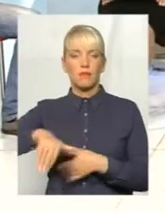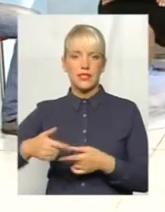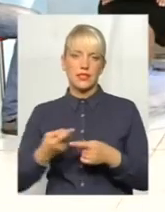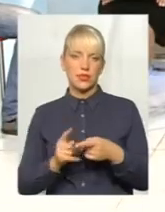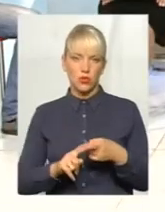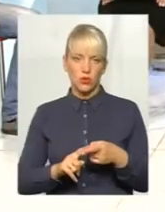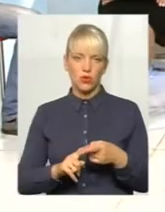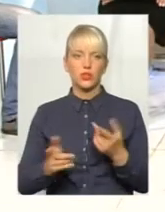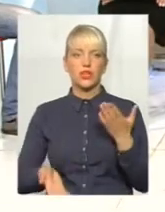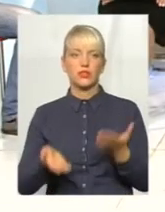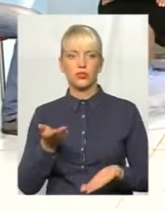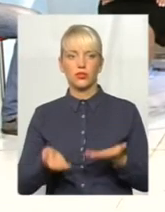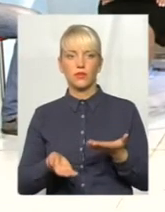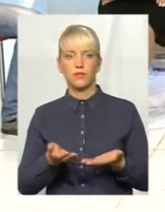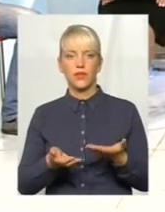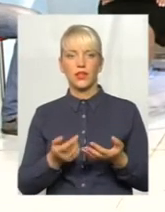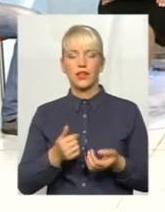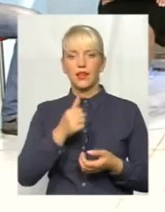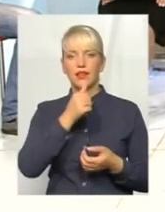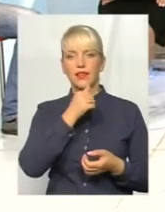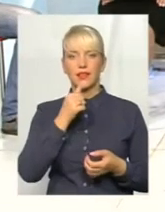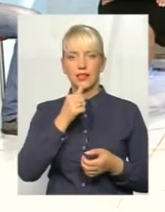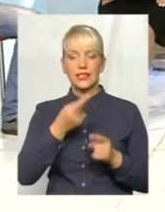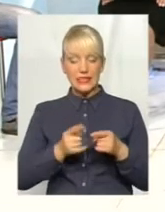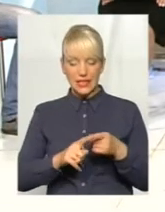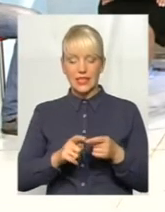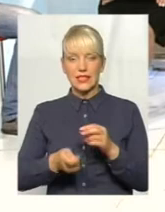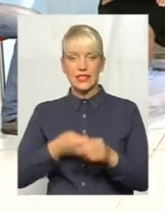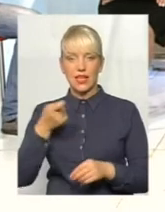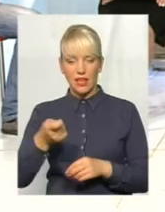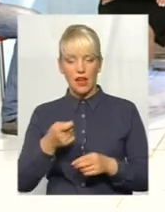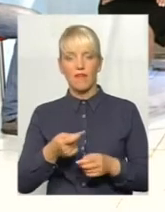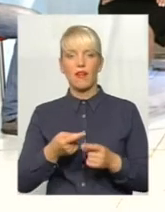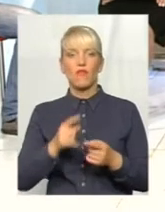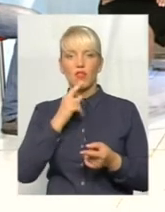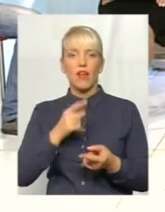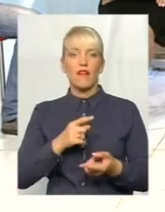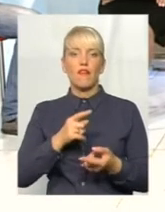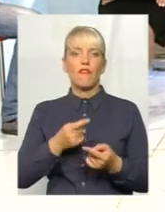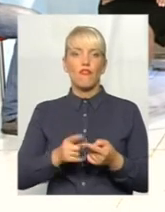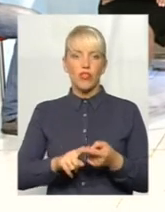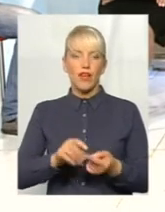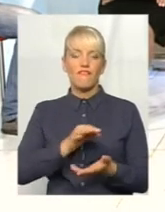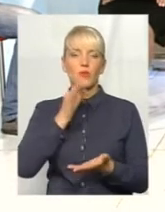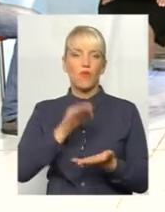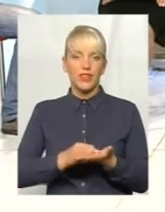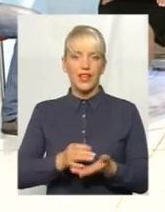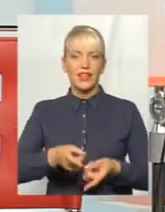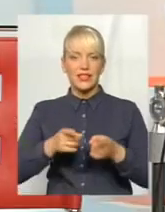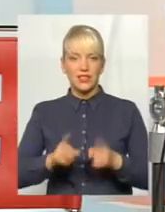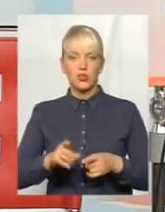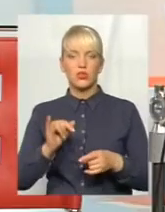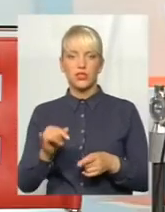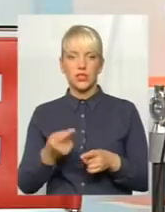якщо даня позовна заява відповідає дійсності, заявлені